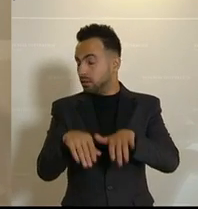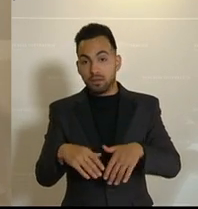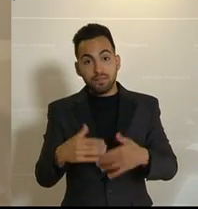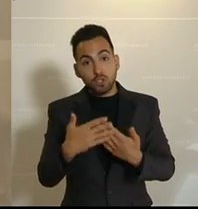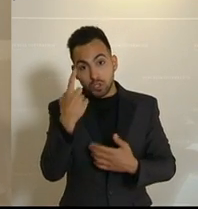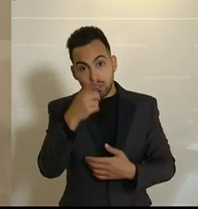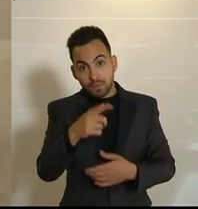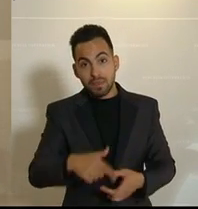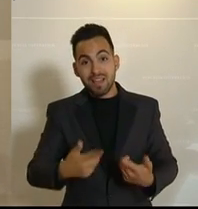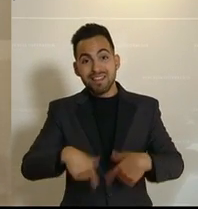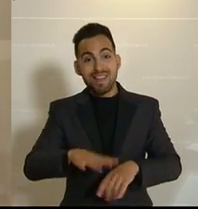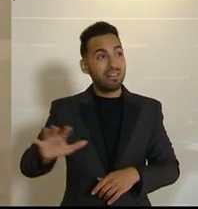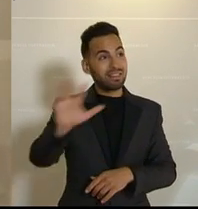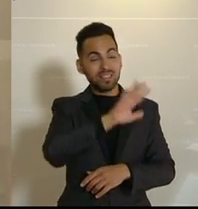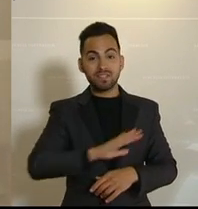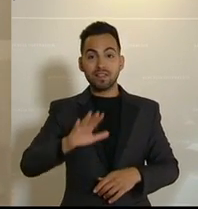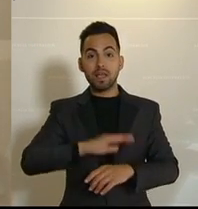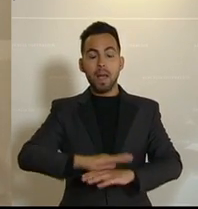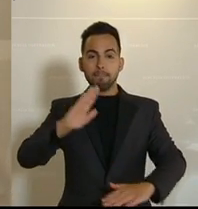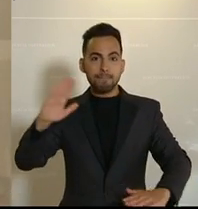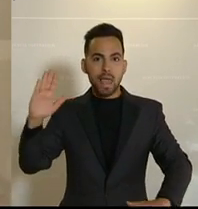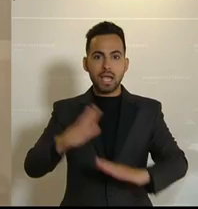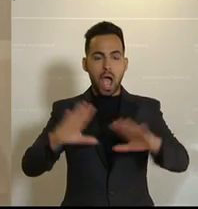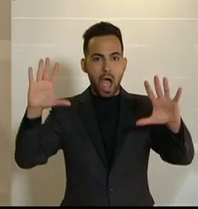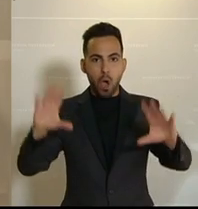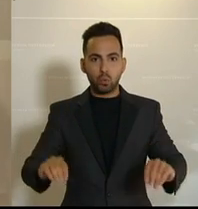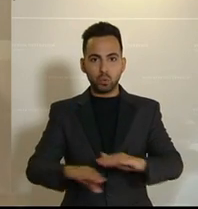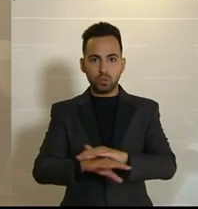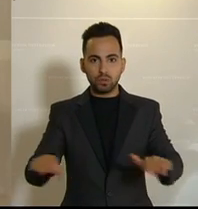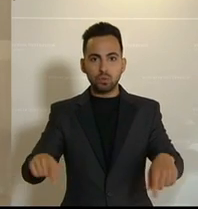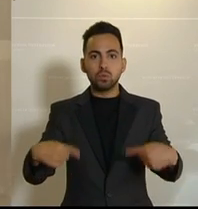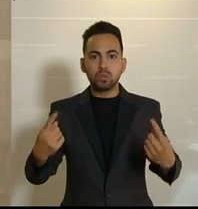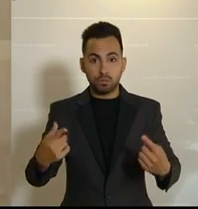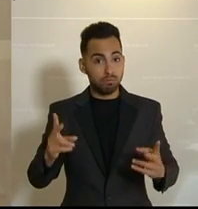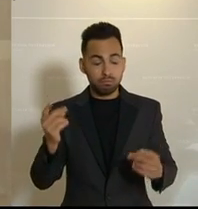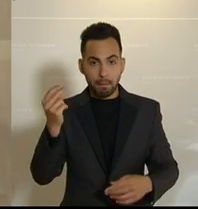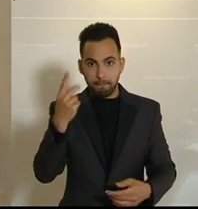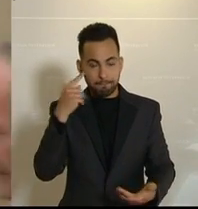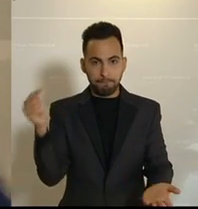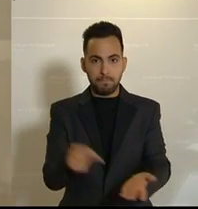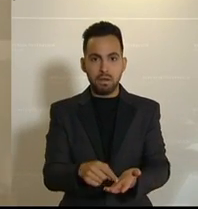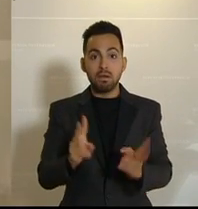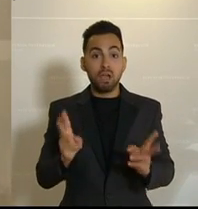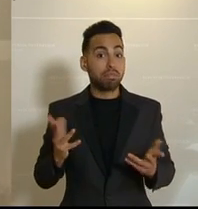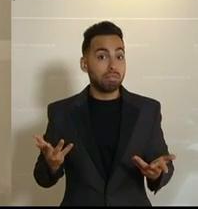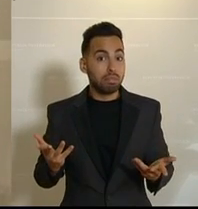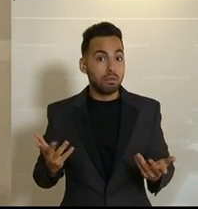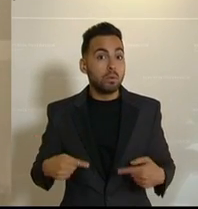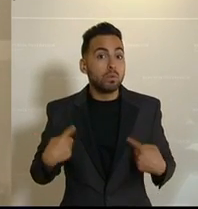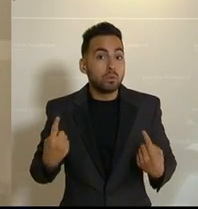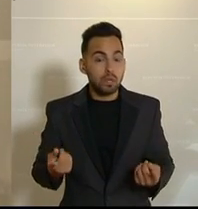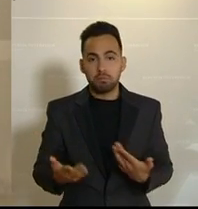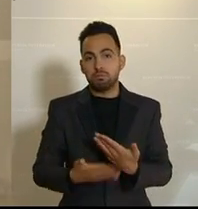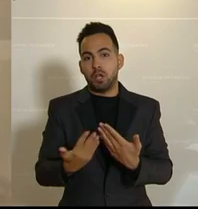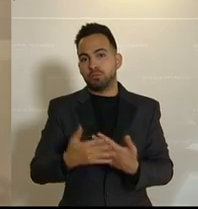Beispiel ein landesweites Blackout daherkommt. Das kommt nämlich blitzartig. Ich gehe nur davon aus,